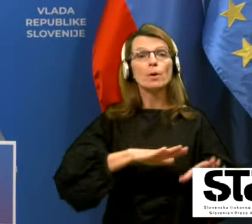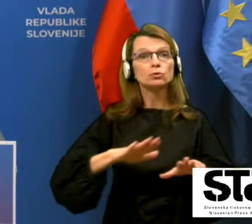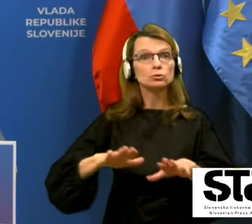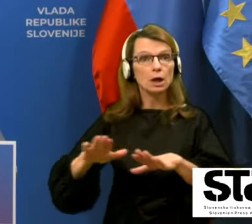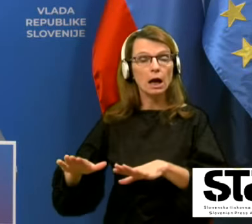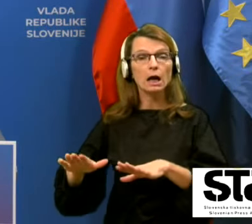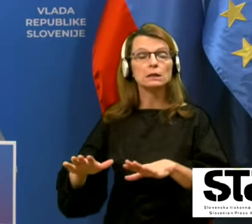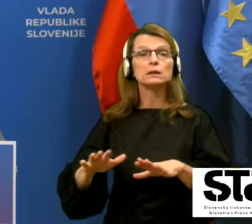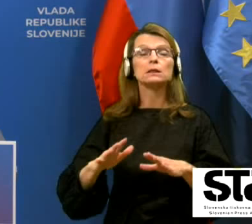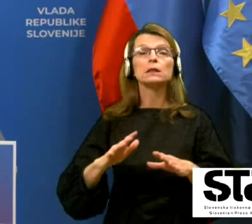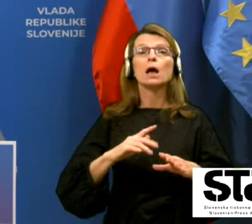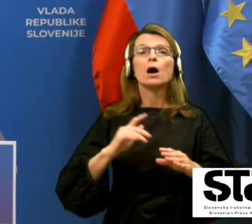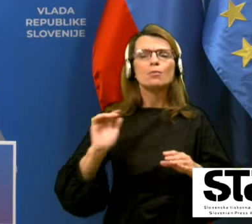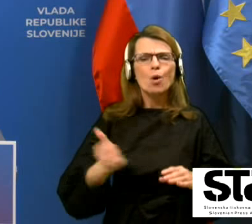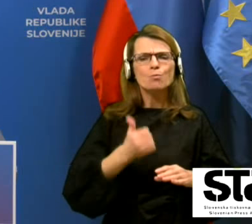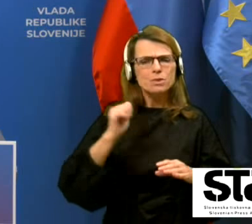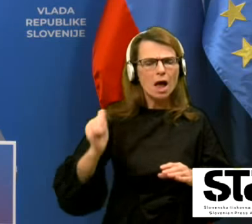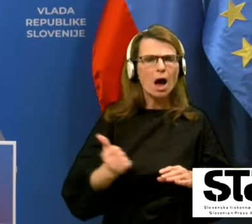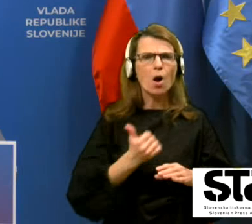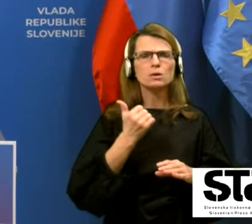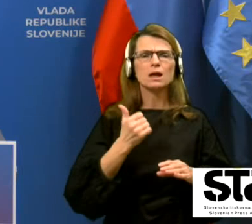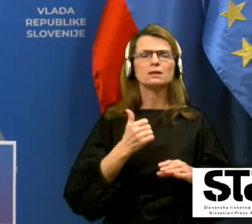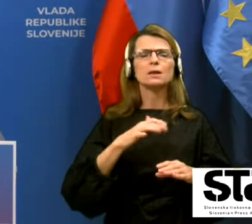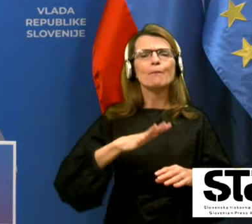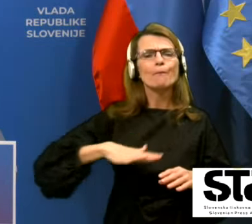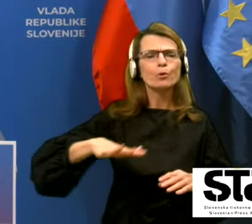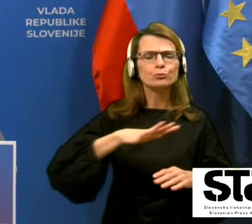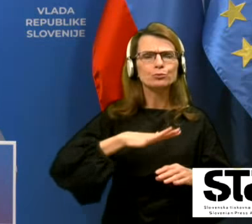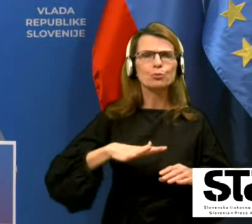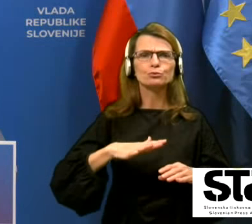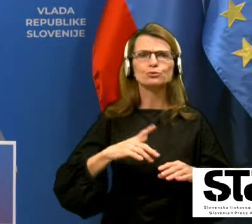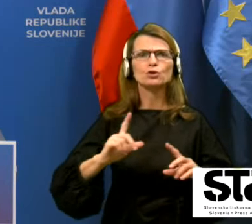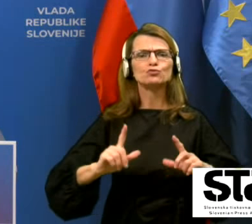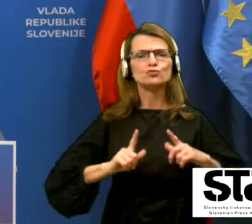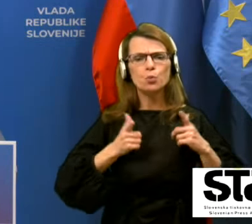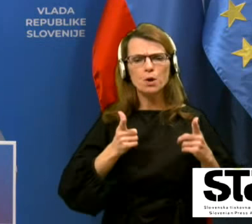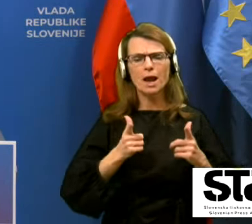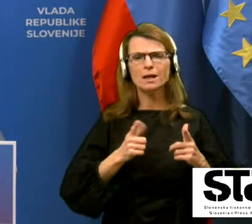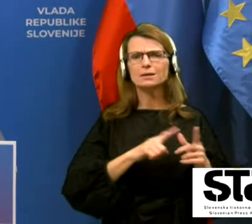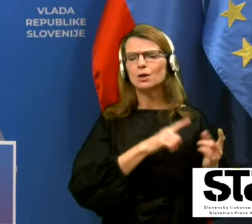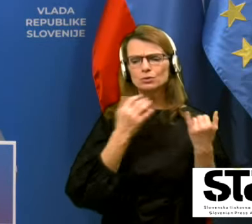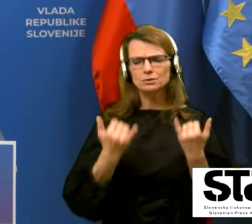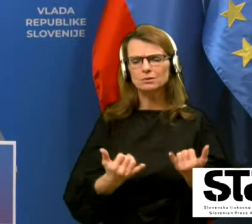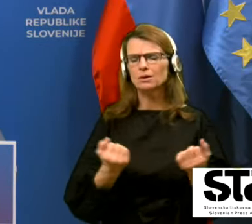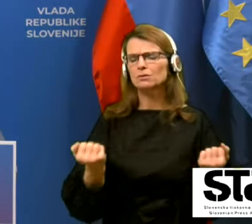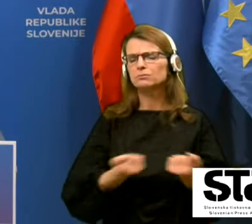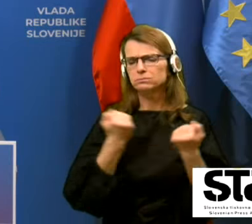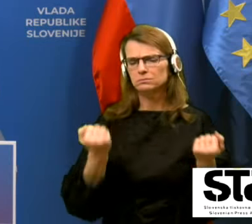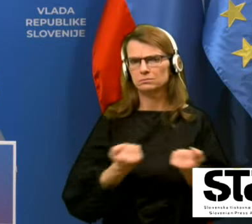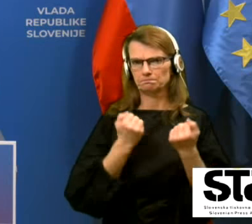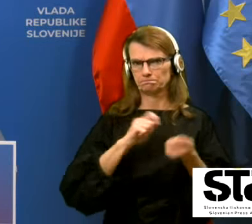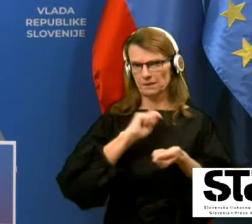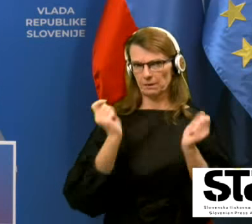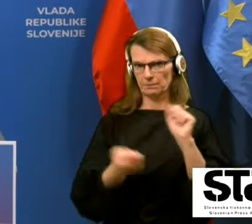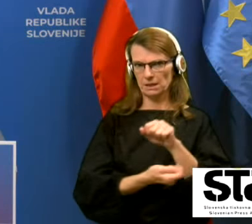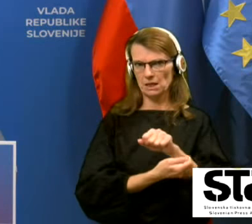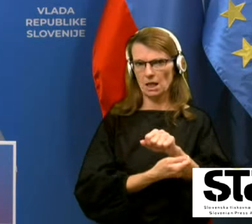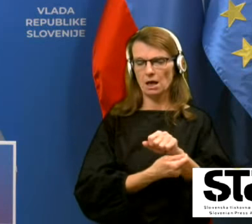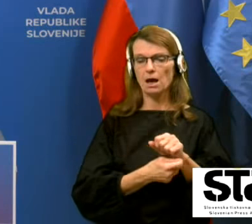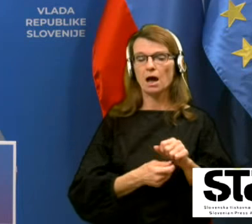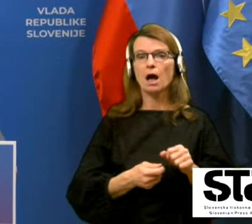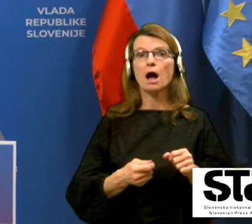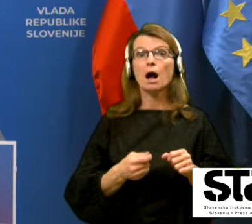začela obnavljati področja življenja, ki so se sedaj tako spremenila. Amo kot